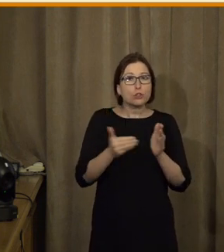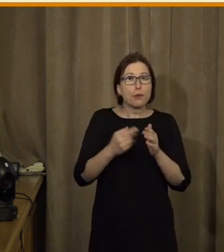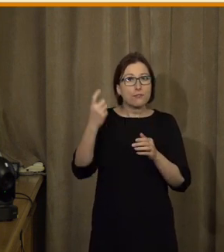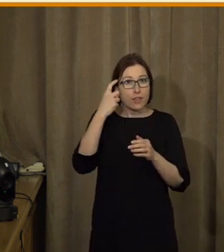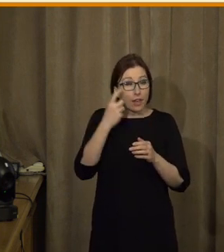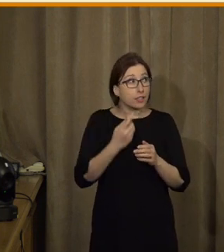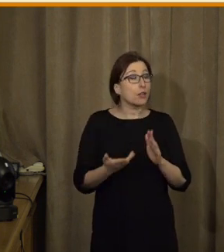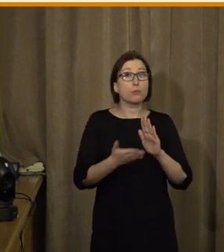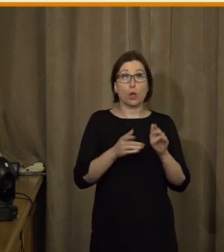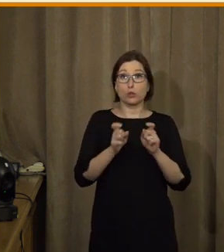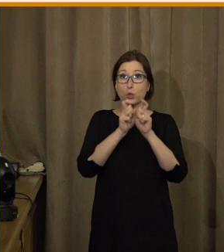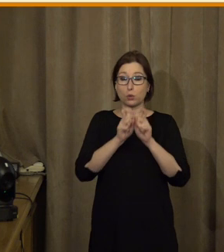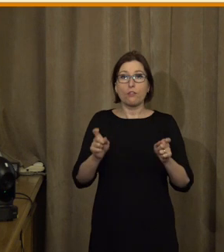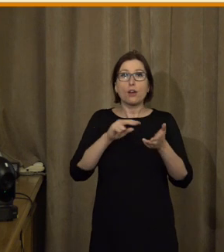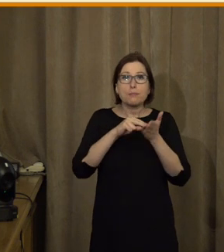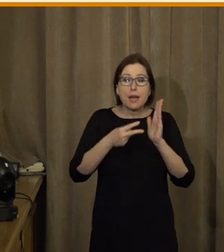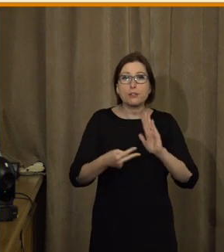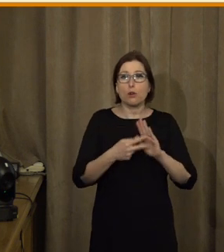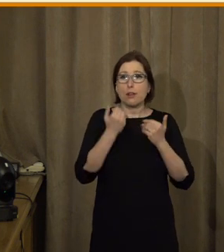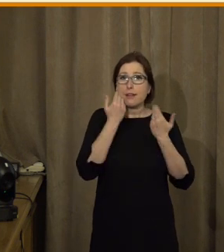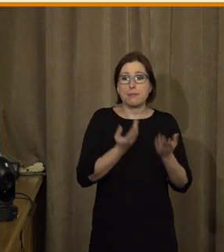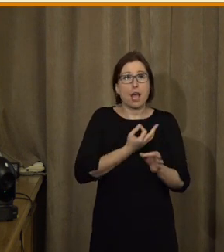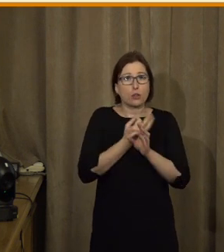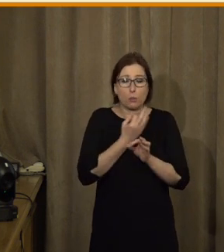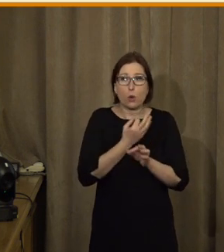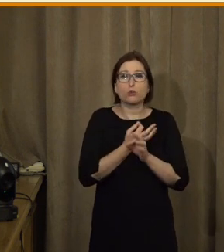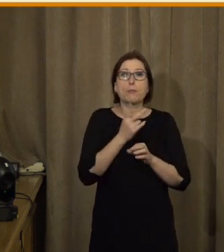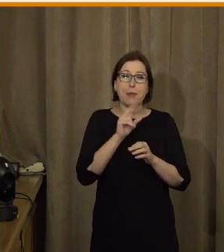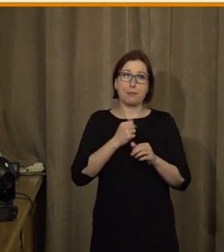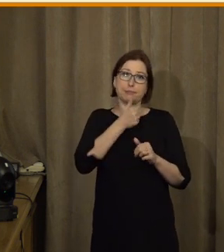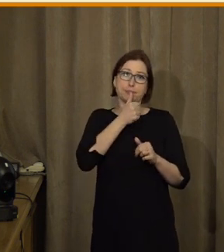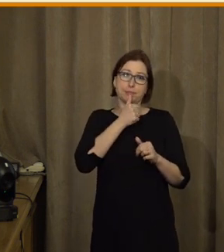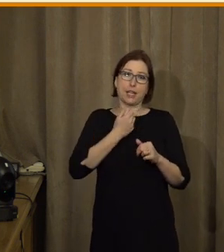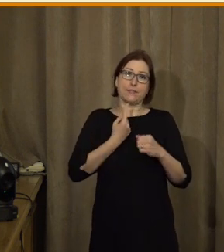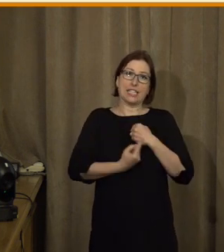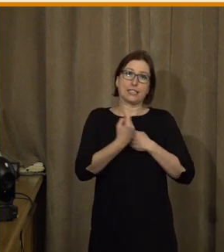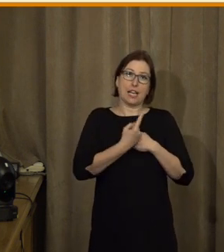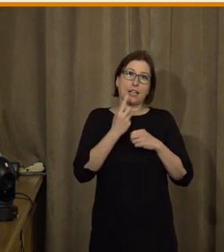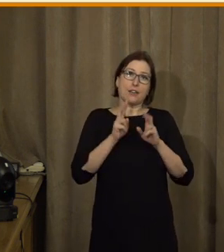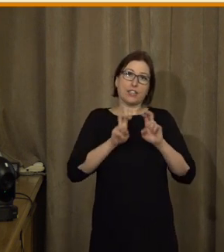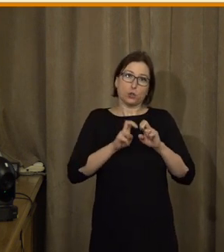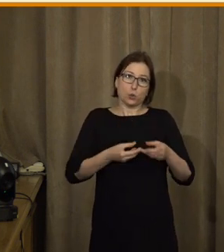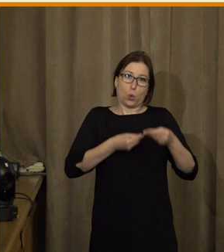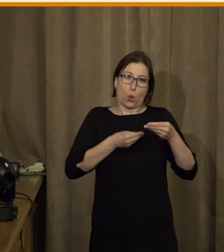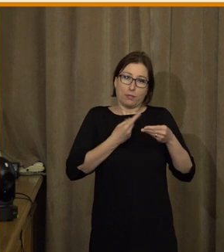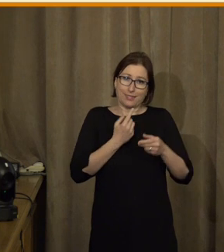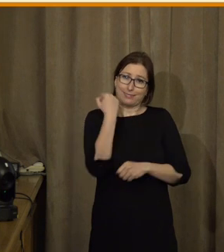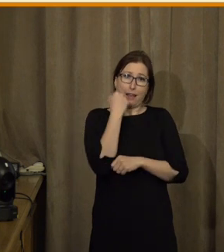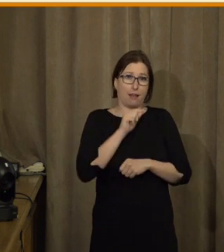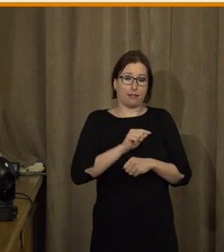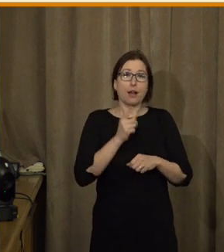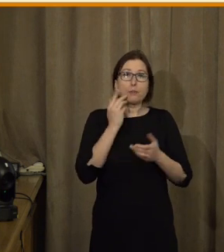a protože nemáme žádné metodiky, nemáme žádná doporučení, máme jeden náš nějaký dílčí výzkum, tak je potřeba